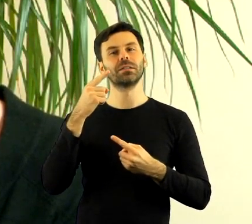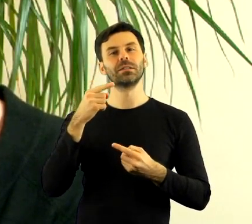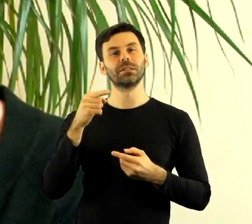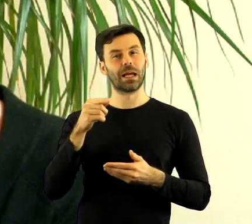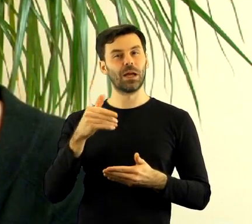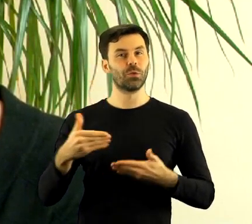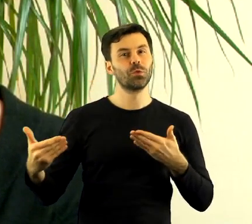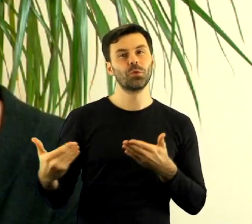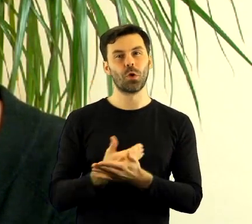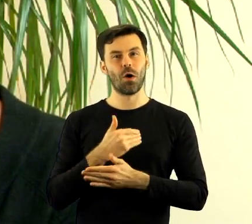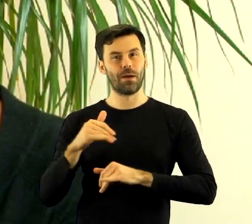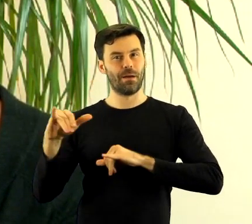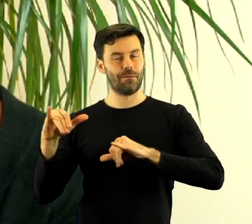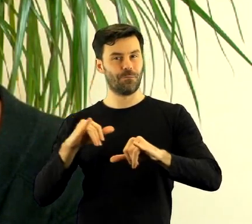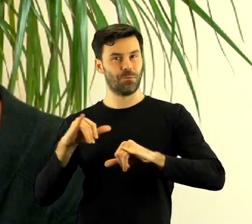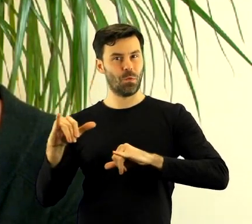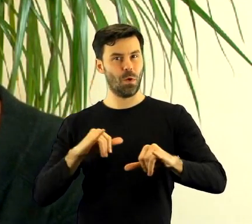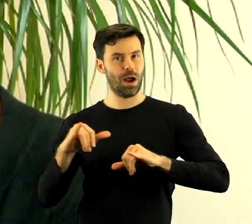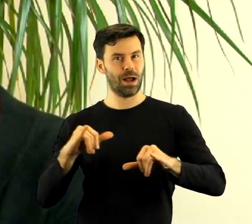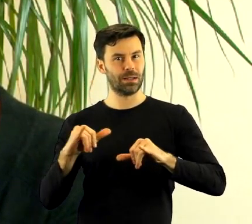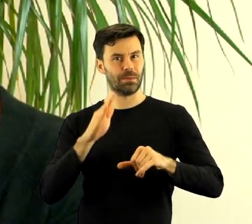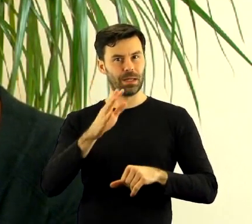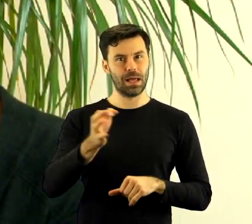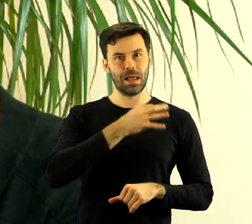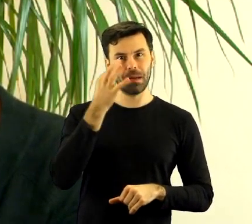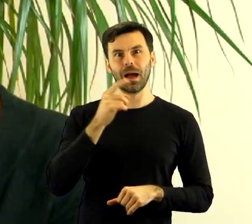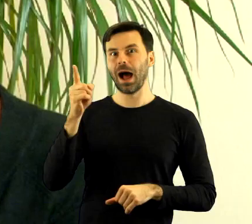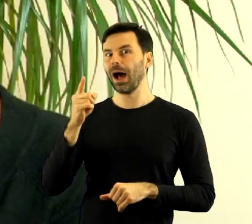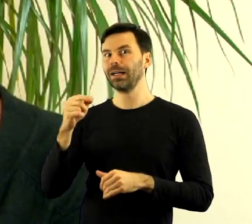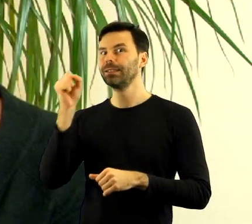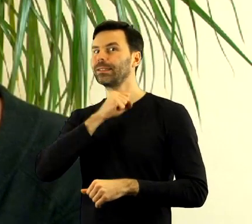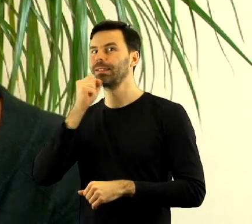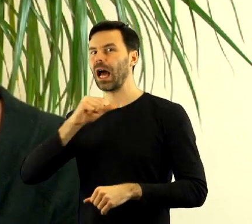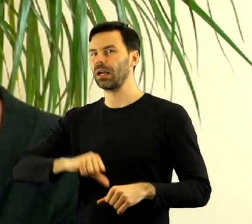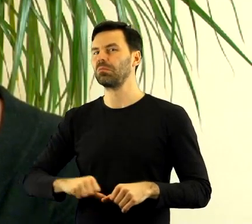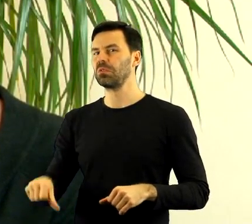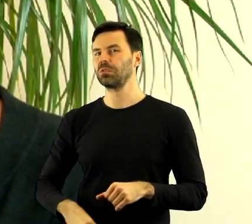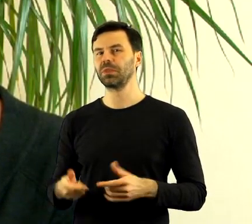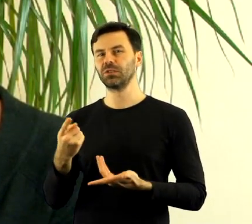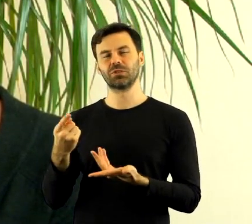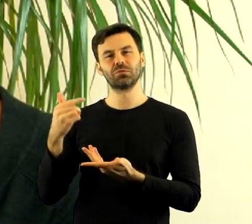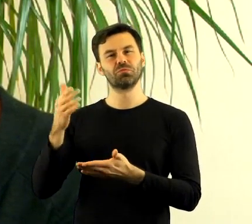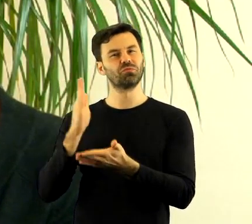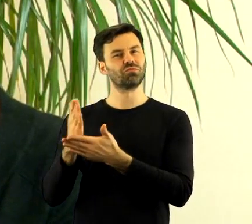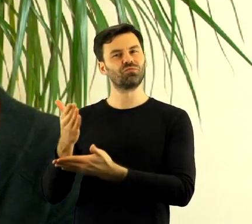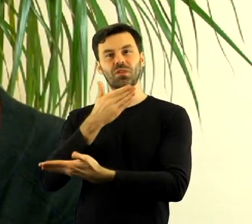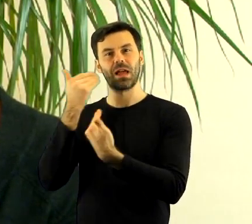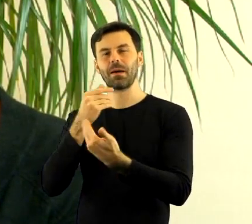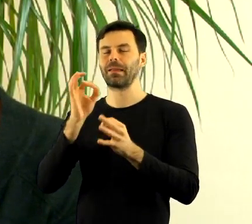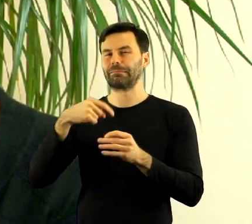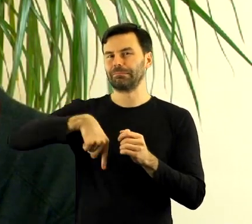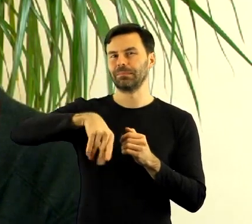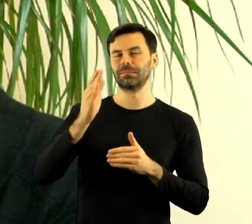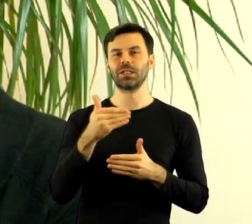temu, że w taki sposób potraktował mieszkańców, po prostu mieszkańcy mu zapłacili. Nie ma już tego burmistrza, za moment będzie